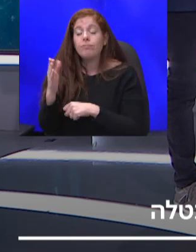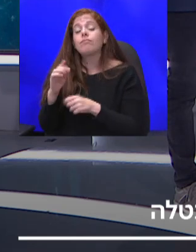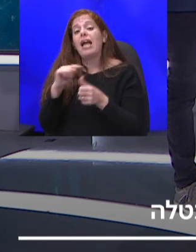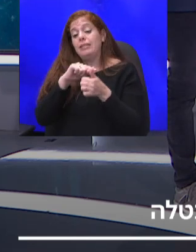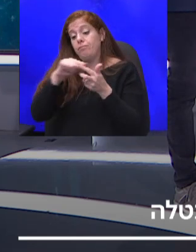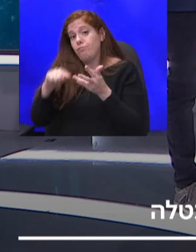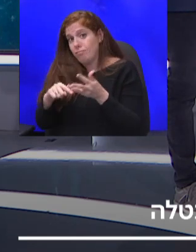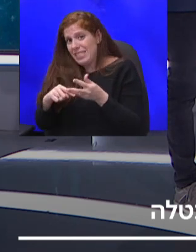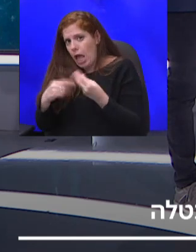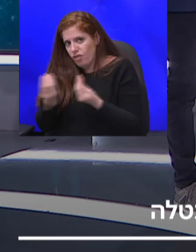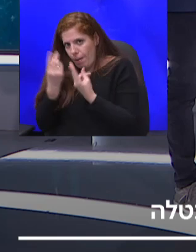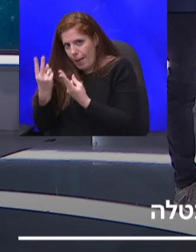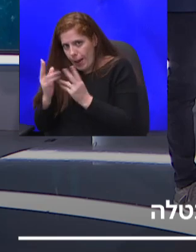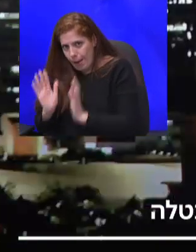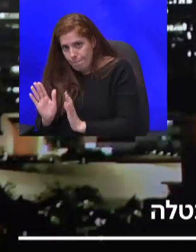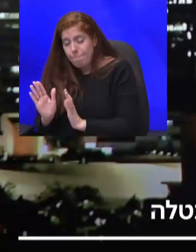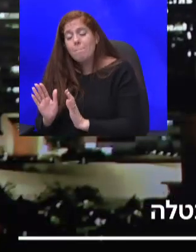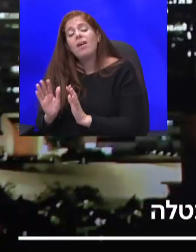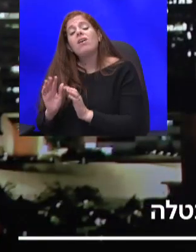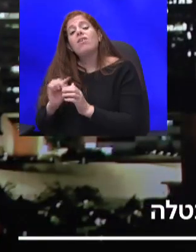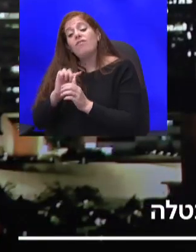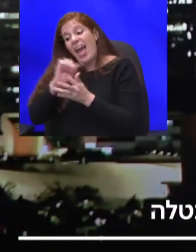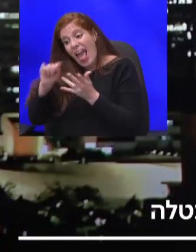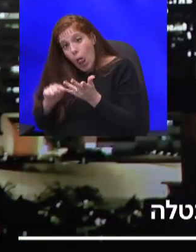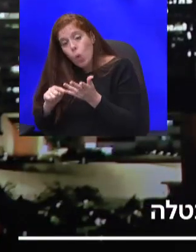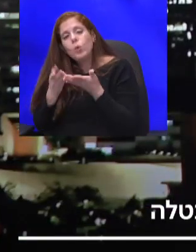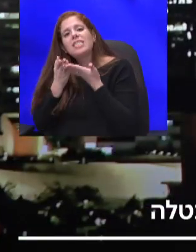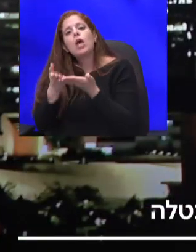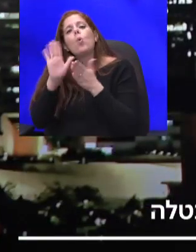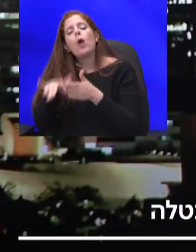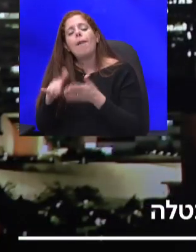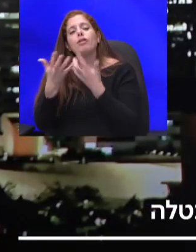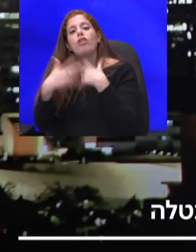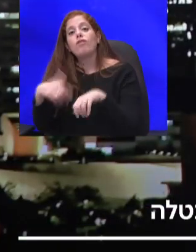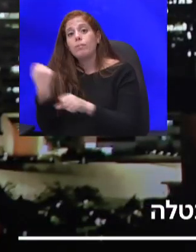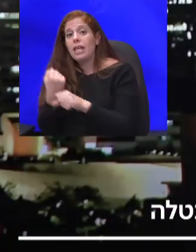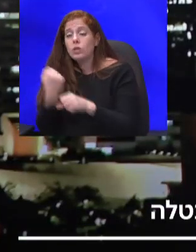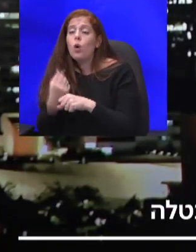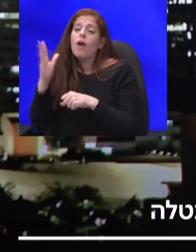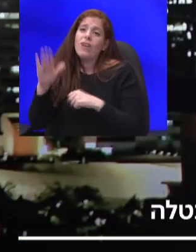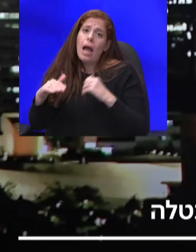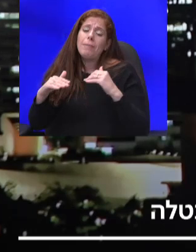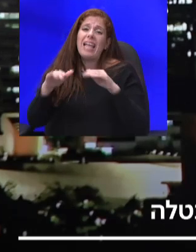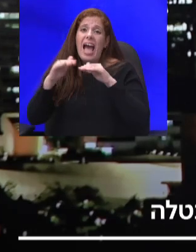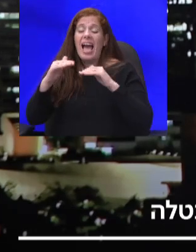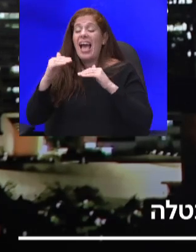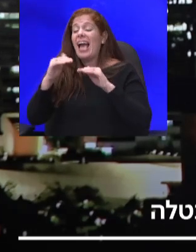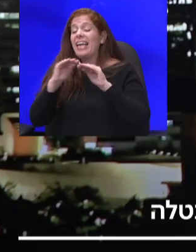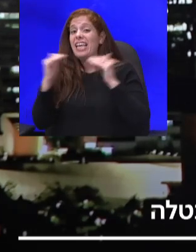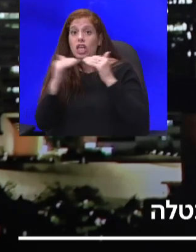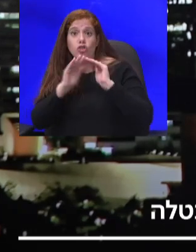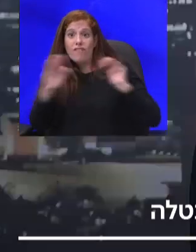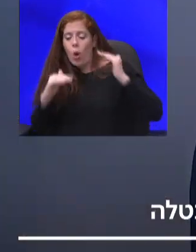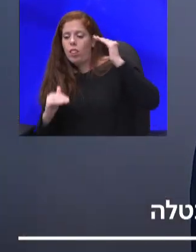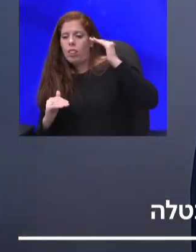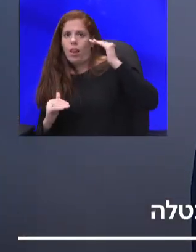וכל אלה יסייעו גם להשתלבות בתעסוקה, וגם לצמצם אתי השוויון שמאוד התרחב. פרופסור פלוג,